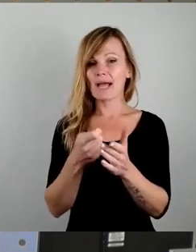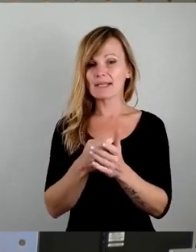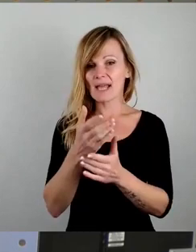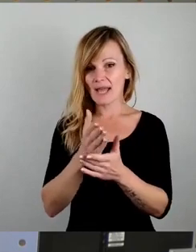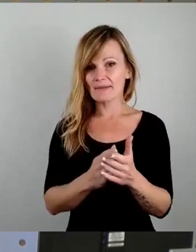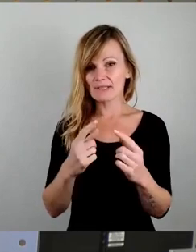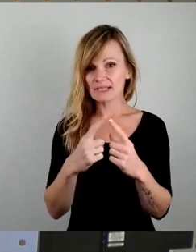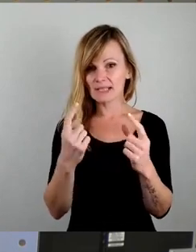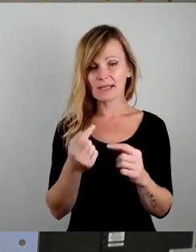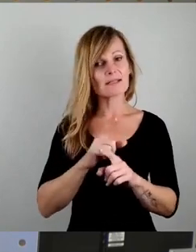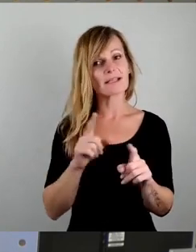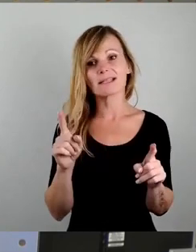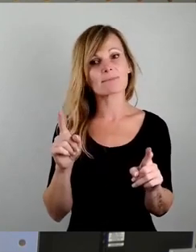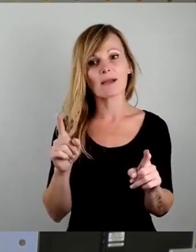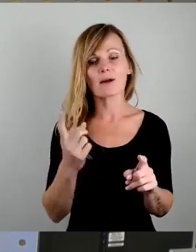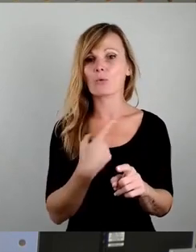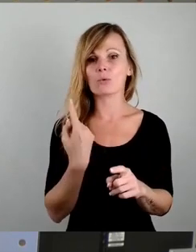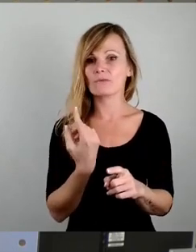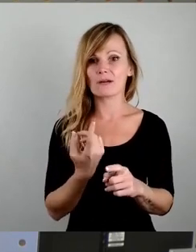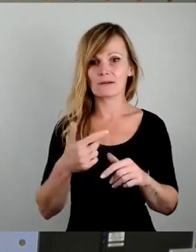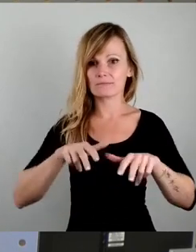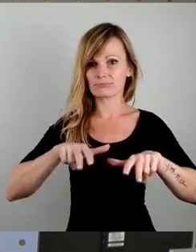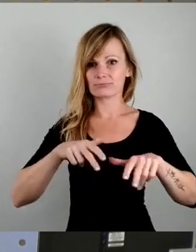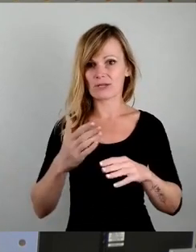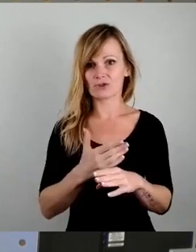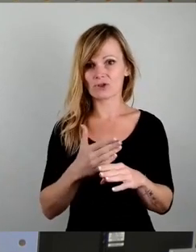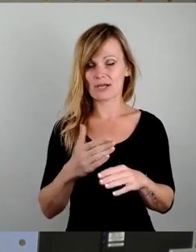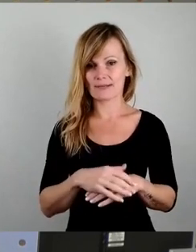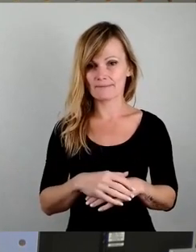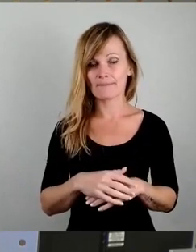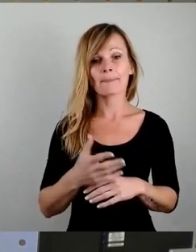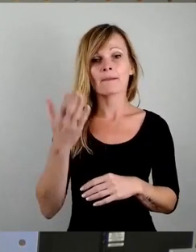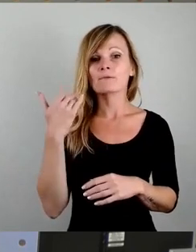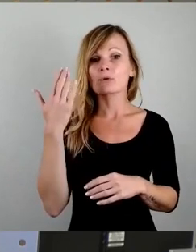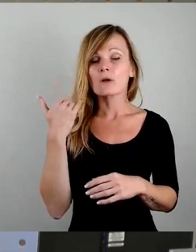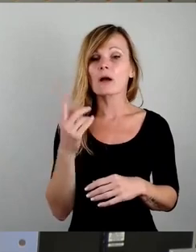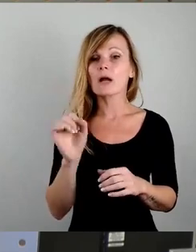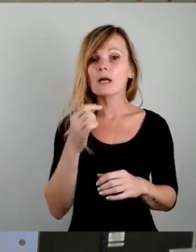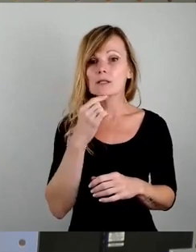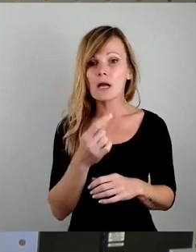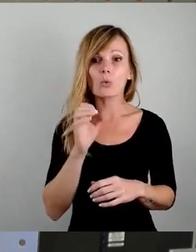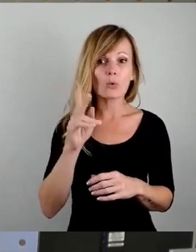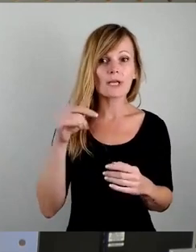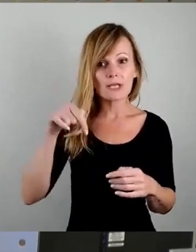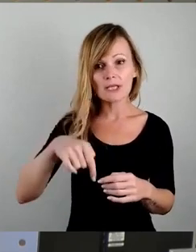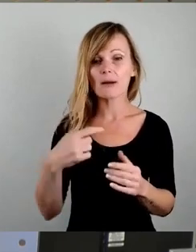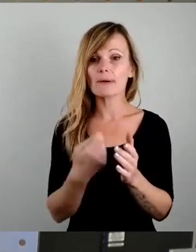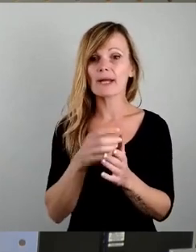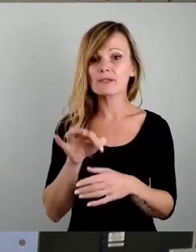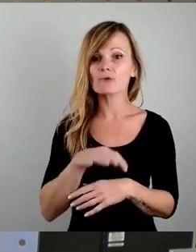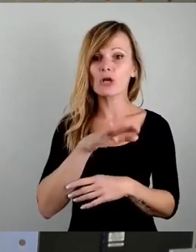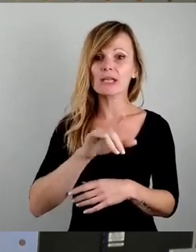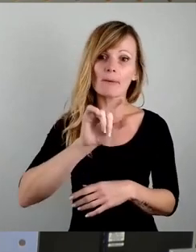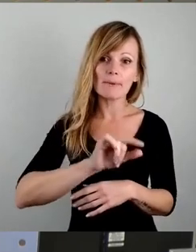nicht mehr in unserer Hand. Früher konnten wir sagen, okay, die Preise hier, für Kinder wird es billiger, für